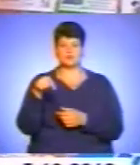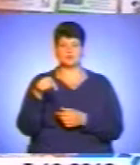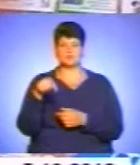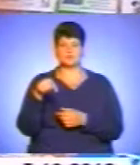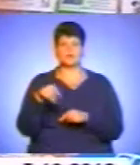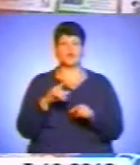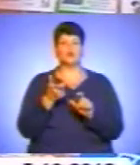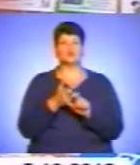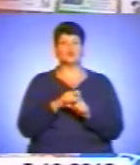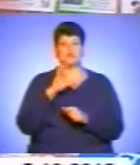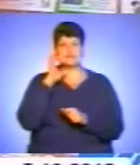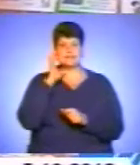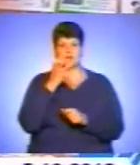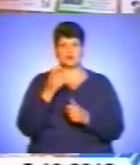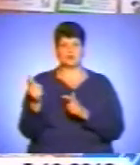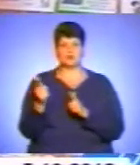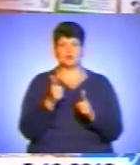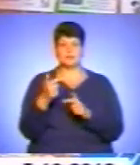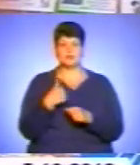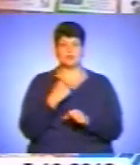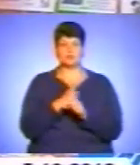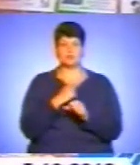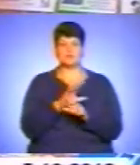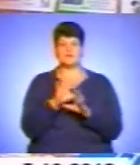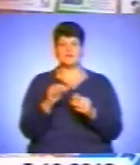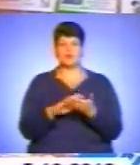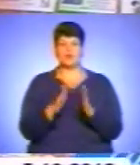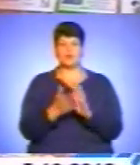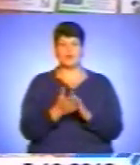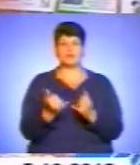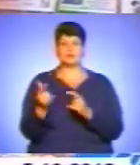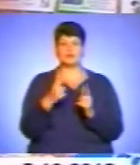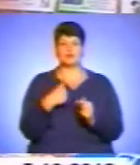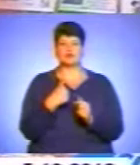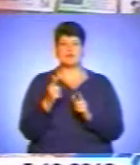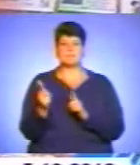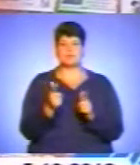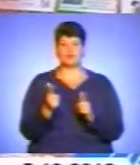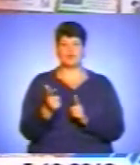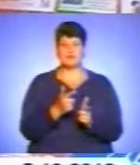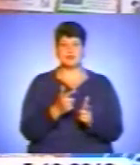серйозно готувалася, мені зробили усі умови для того, щоб я підготувалася.